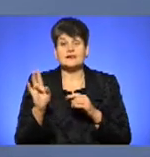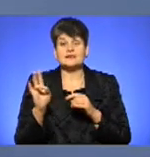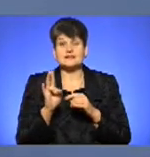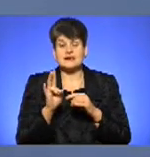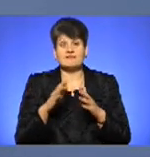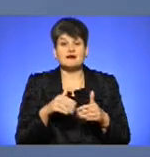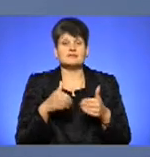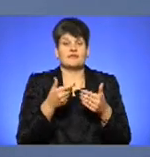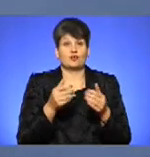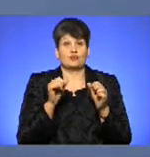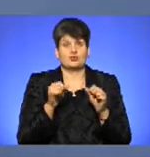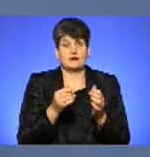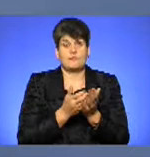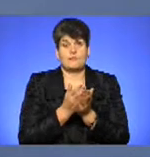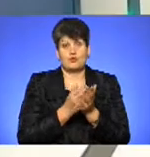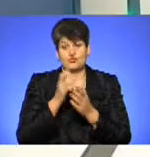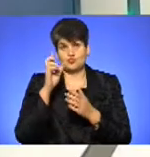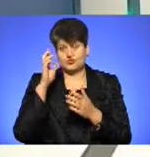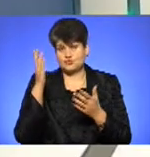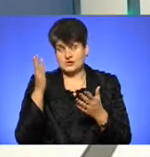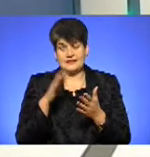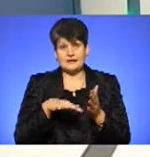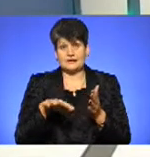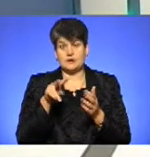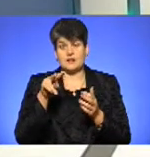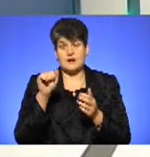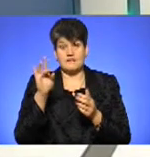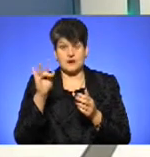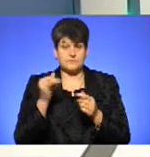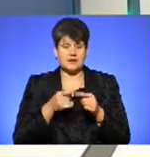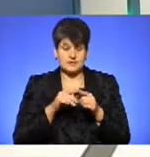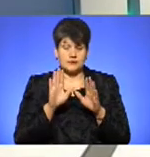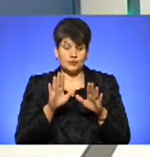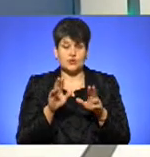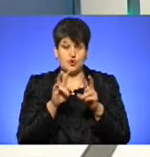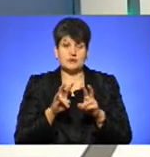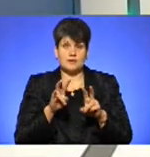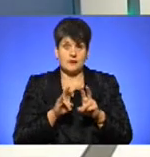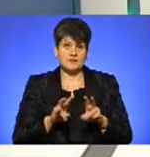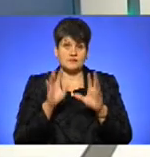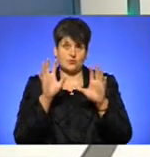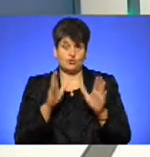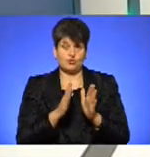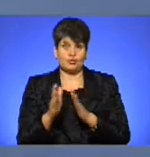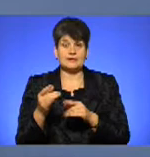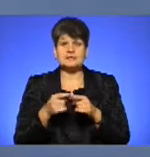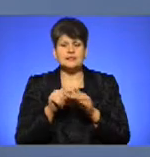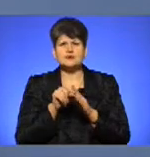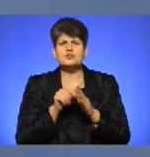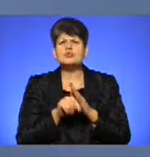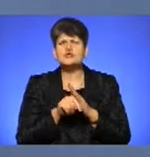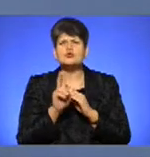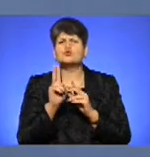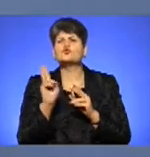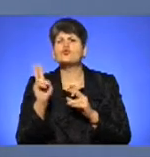щодо можливості богослужінь на території лавр. І це буде розглядатися в установленому законному порядку. Це не означає, що хтось когось